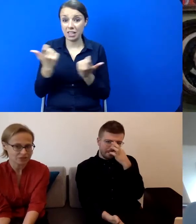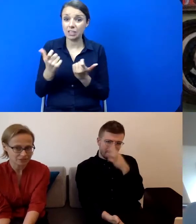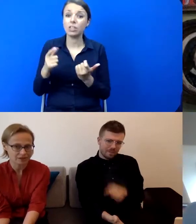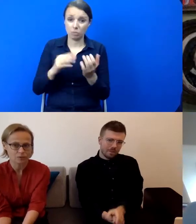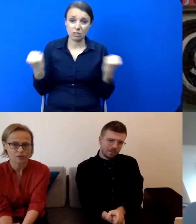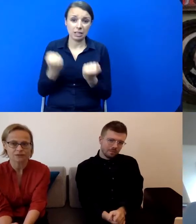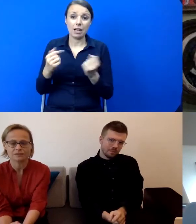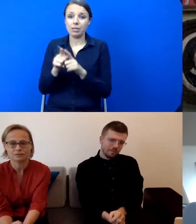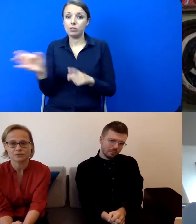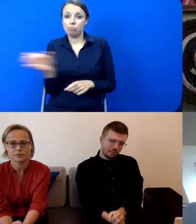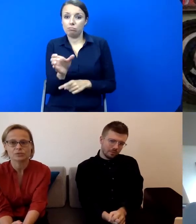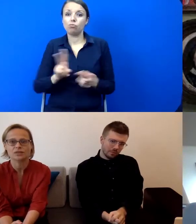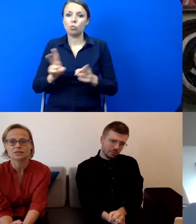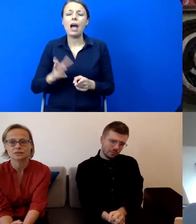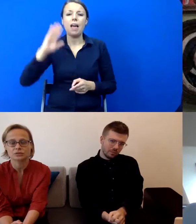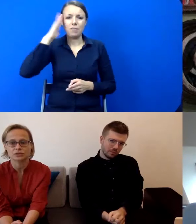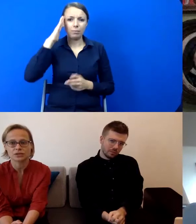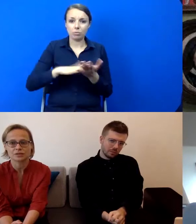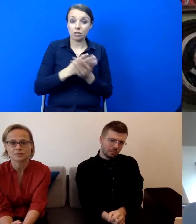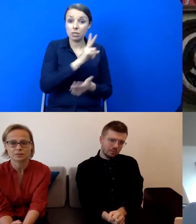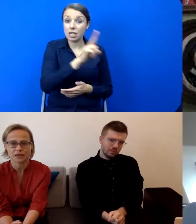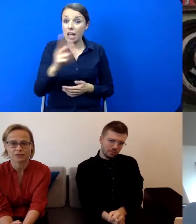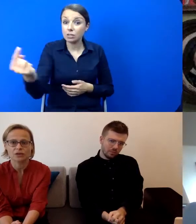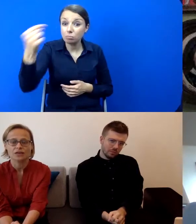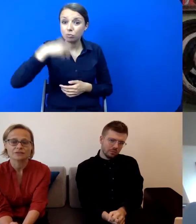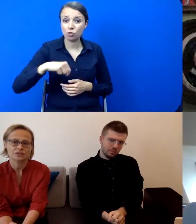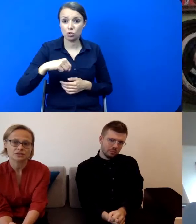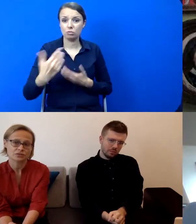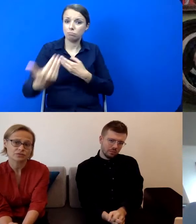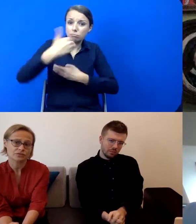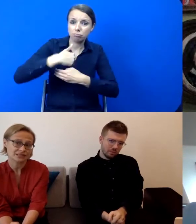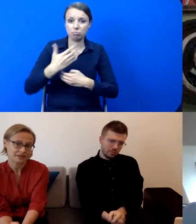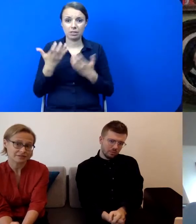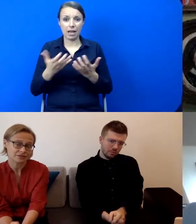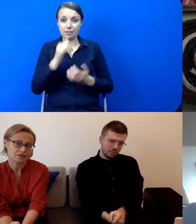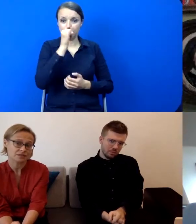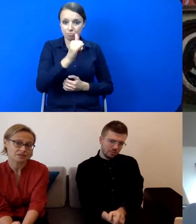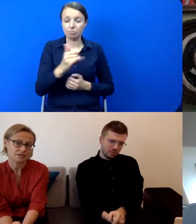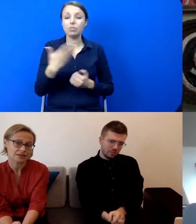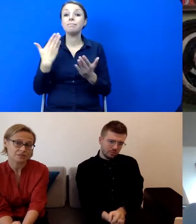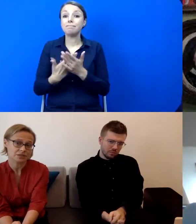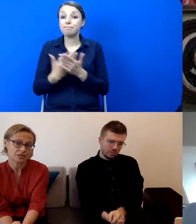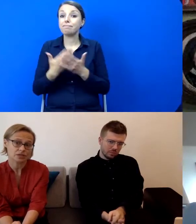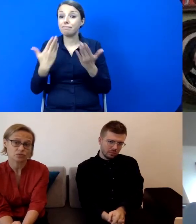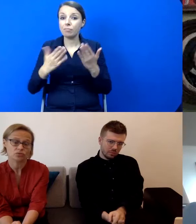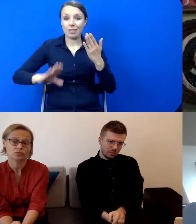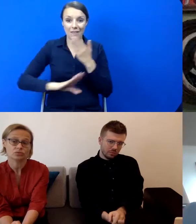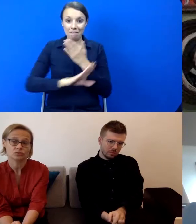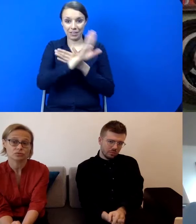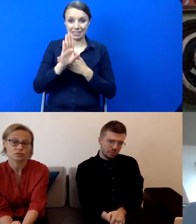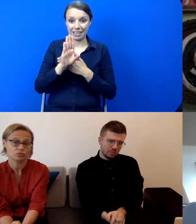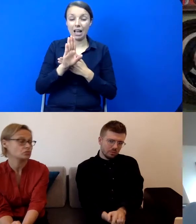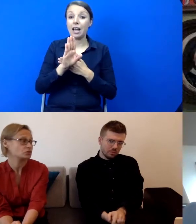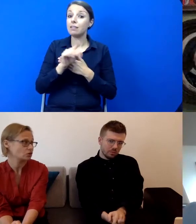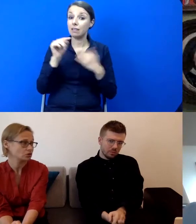momencie akurat być u nas, gościć na takim spotkaniu, więc jeśli chodzi o wystawy, staramy się też już od,